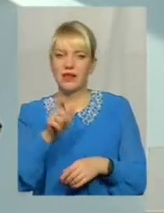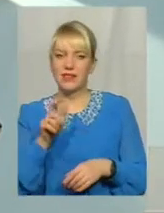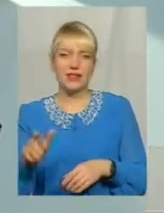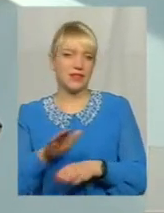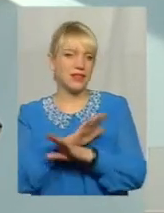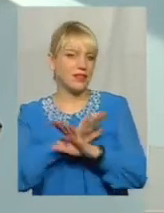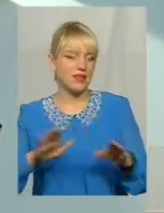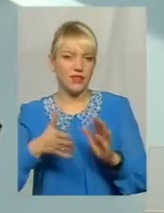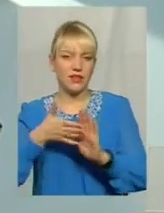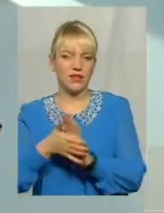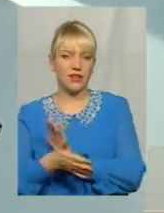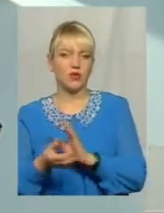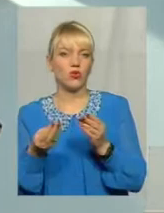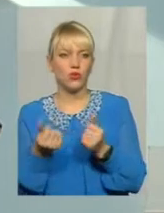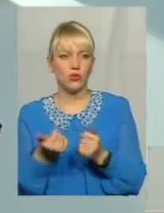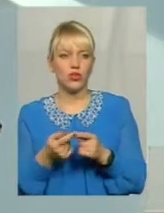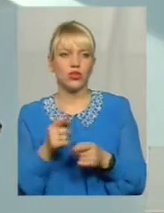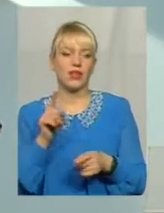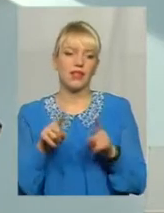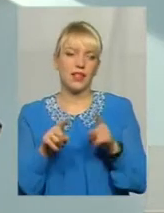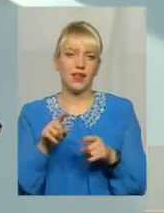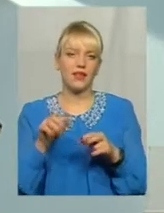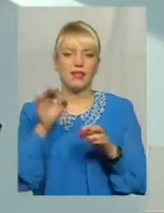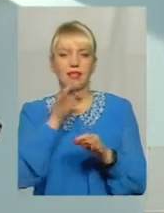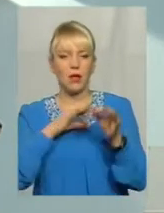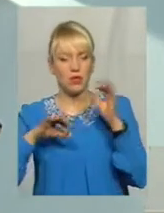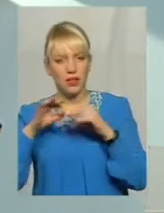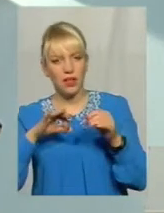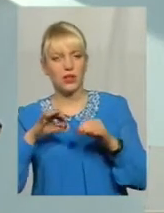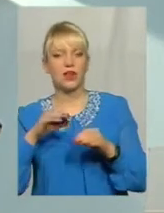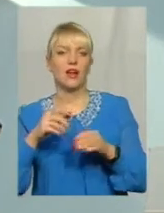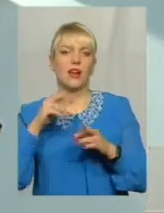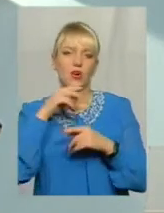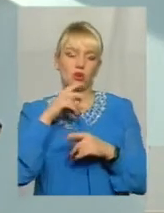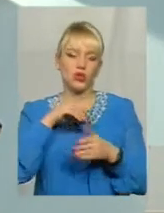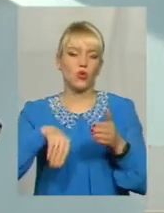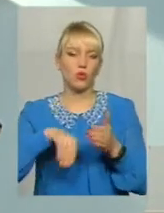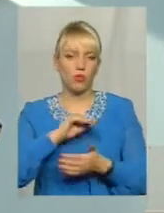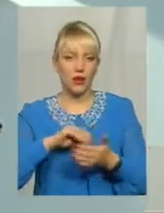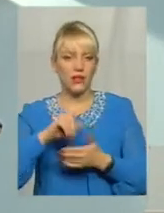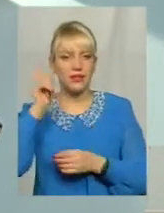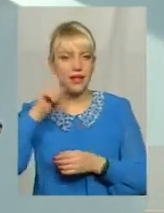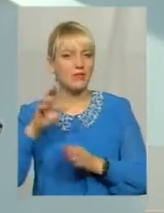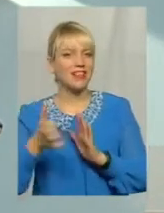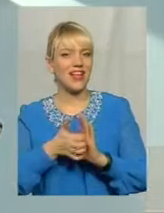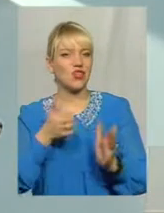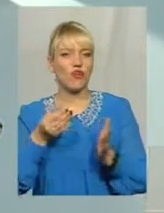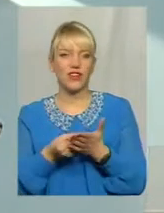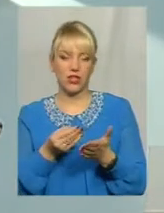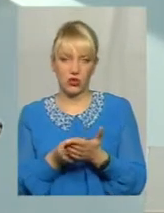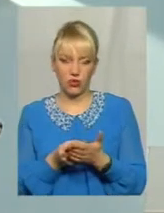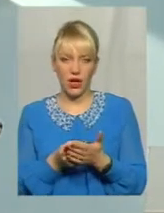коронографію Деякі таблетки, деякі розчини вони купляють, дійсно, бо, ви знаєте, недофінансування, воно не зможе покрити весь